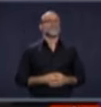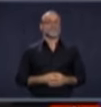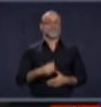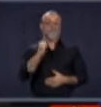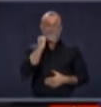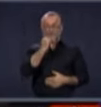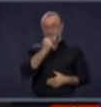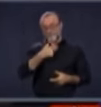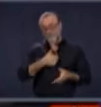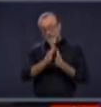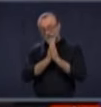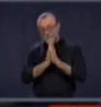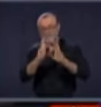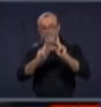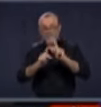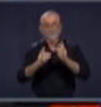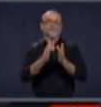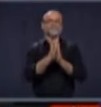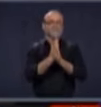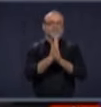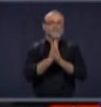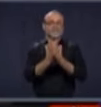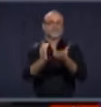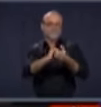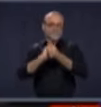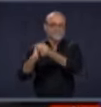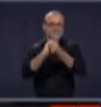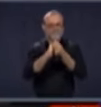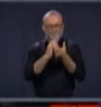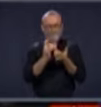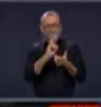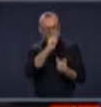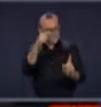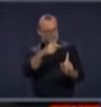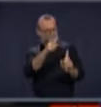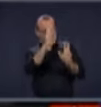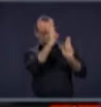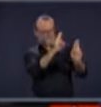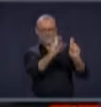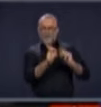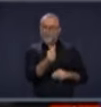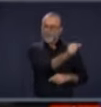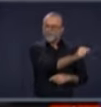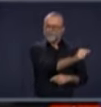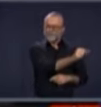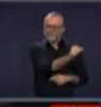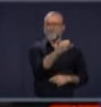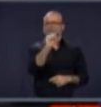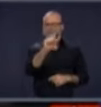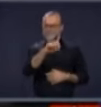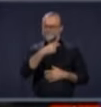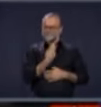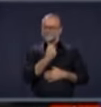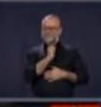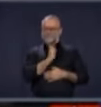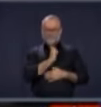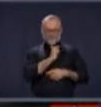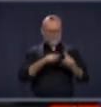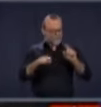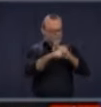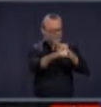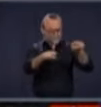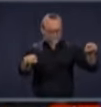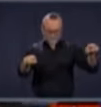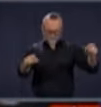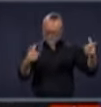demander aux gens de collaborer. C'est une question de respect pour les autres. Ce n'est pas seulement pour vous-même, c'est